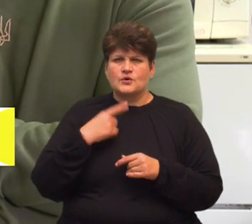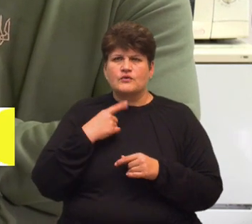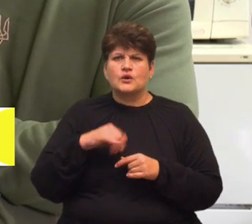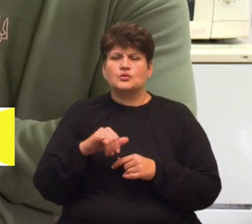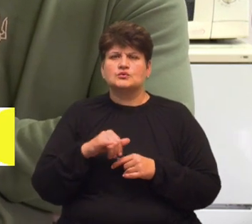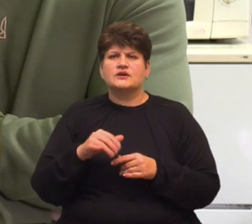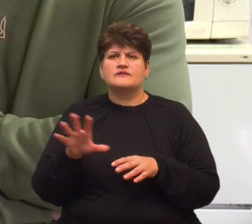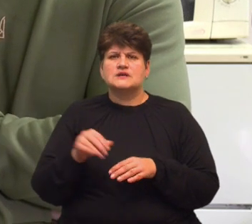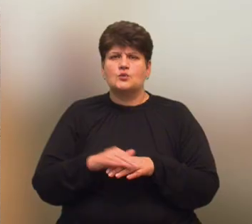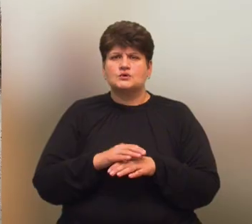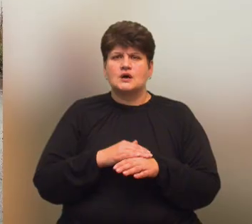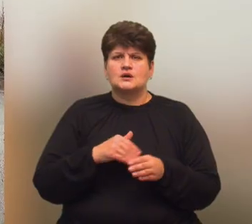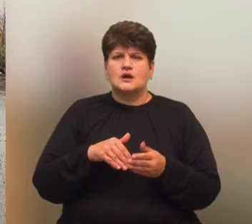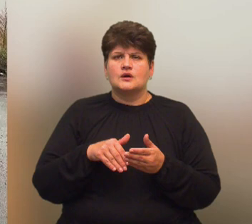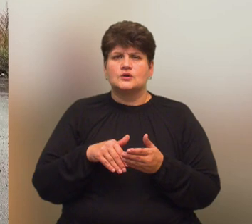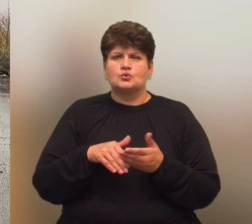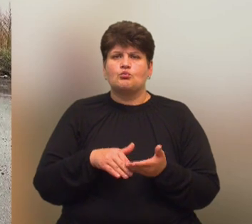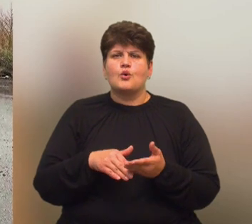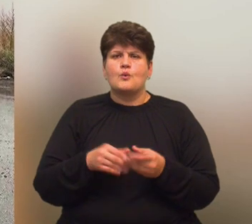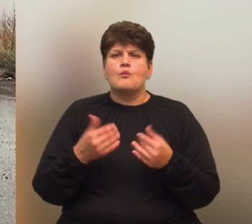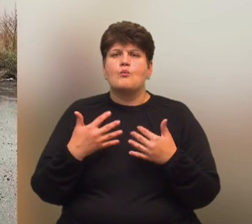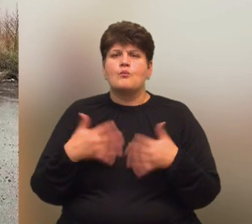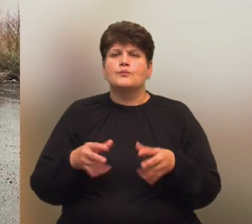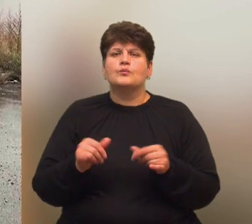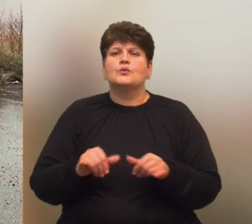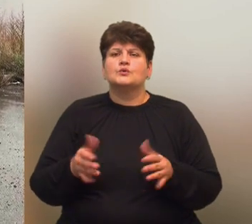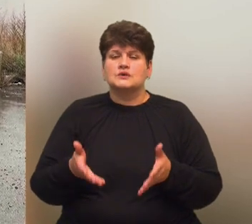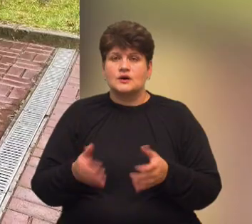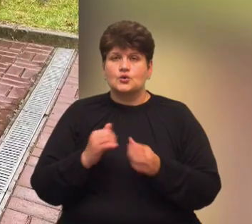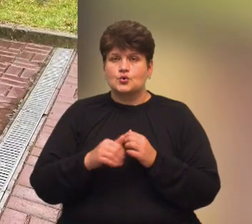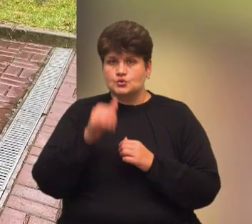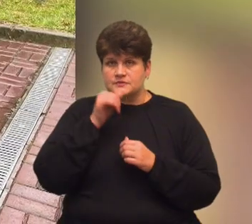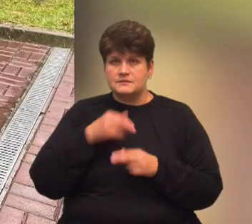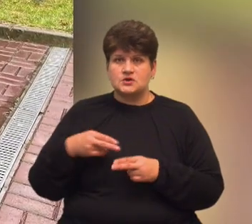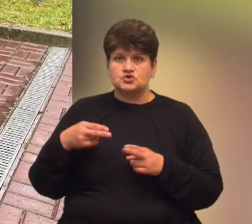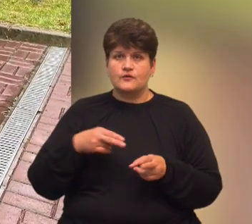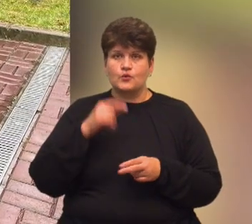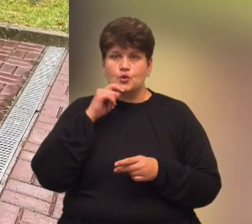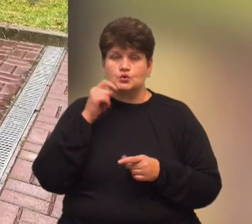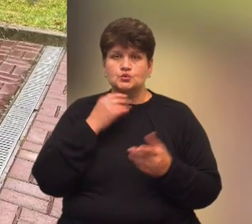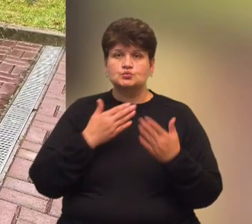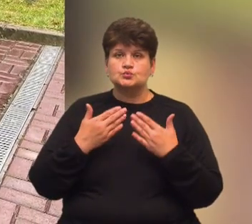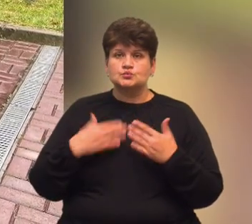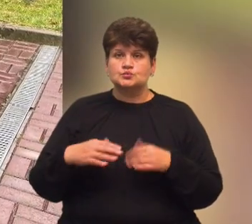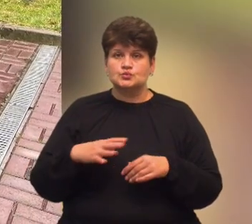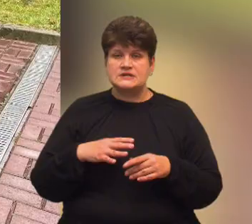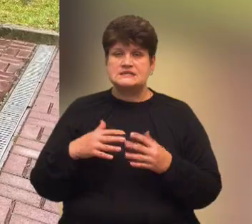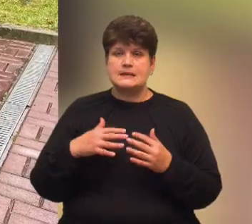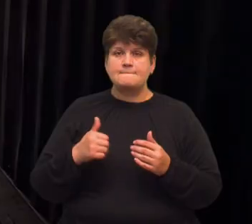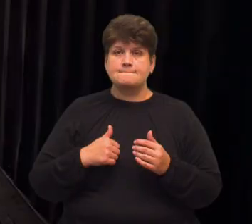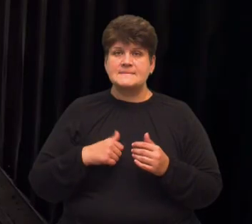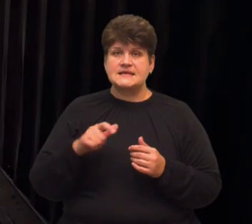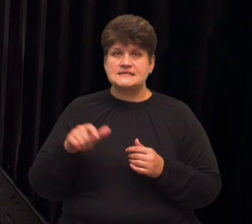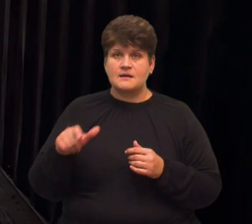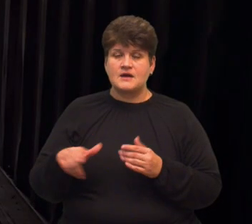гуманітарна допомога ділася. Кожні три місяці Олександр та Роман приїжджають в Україну, щоб поспілкуватися з бійцями та волонтерами